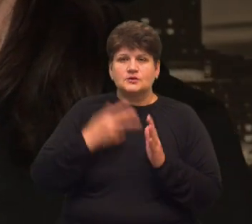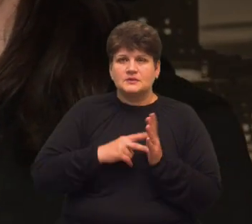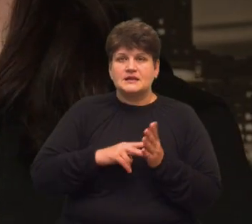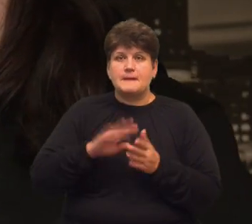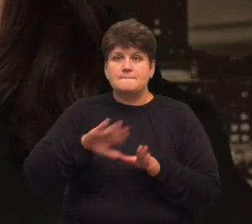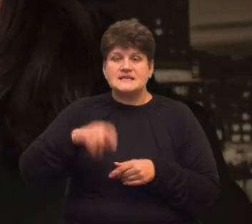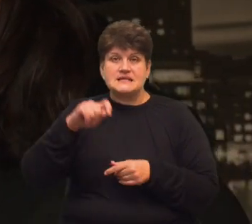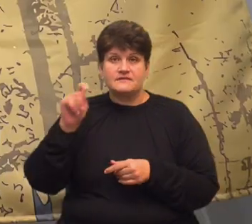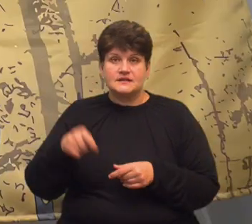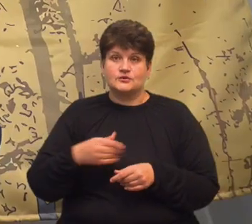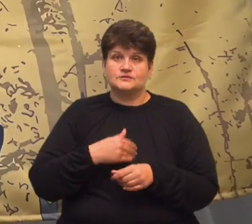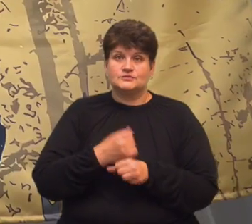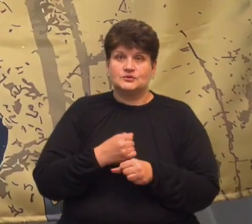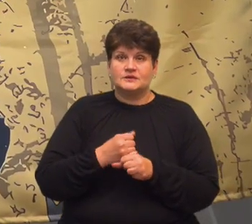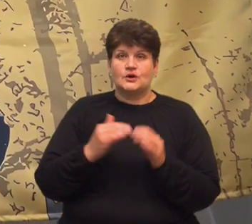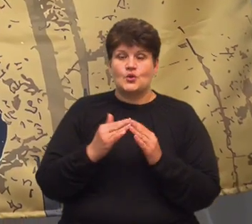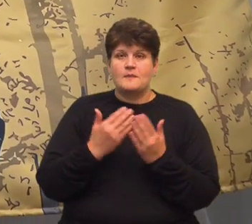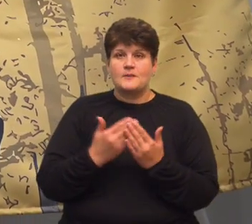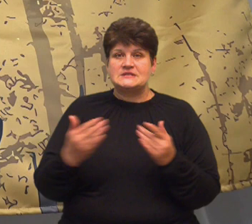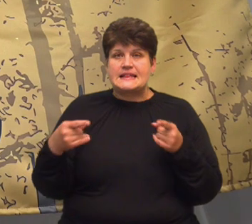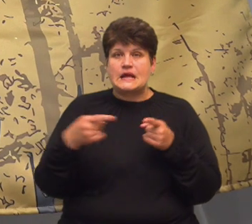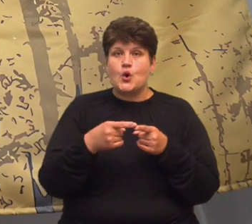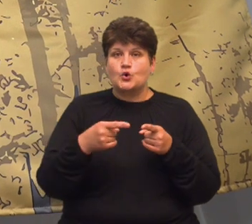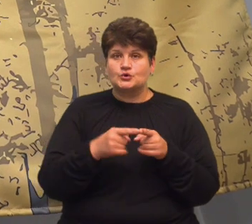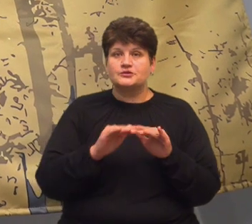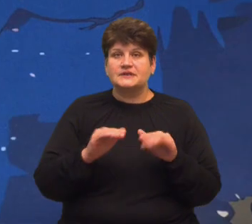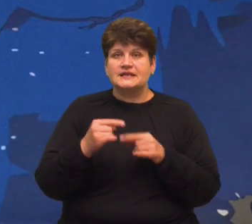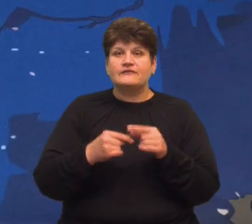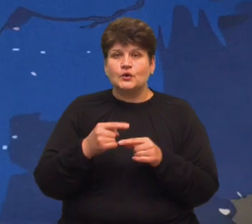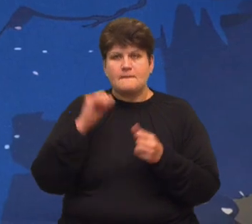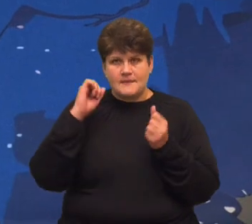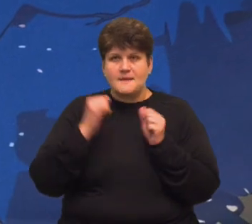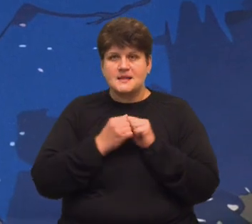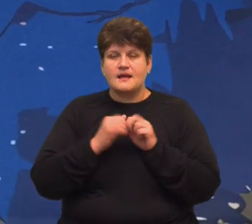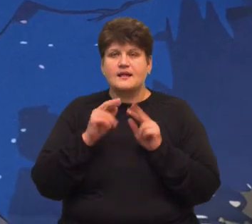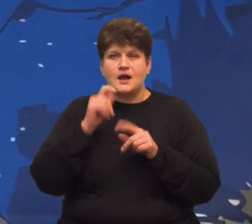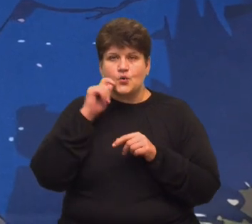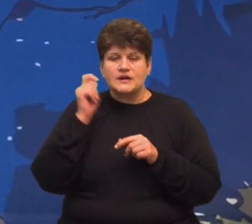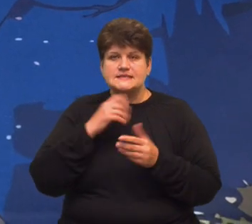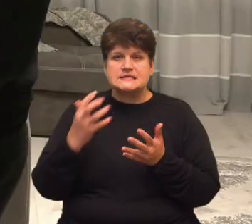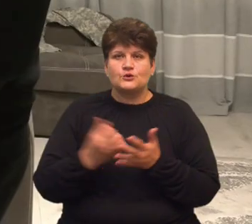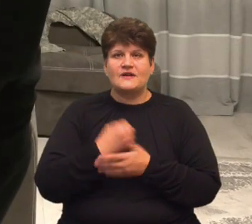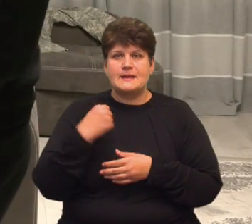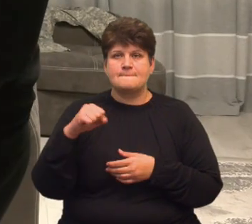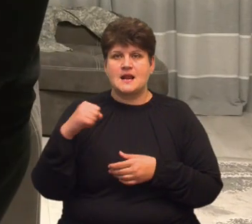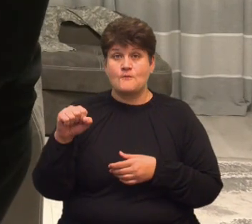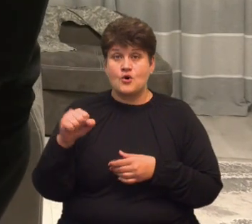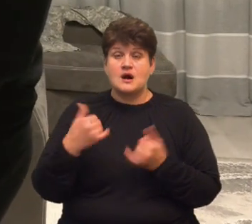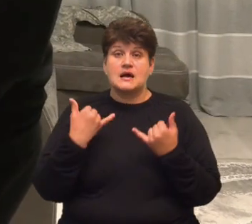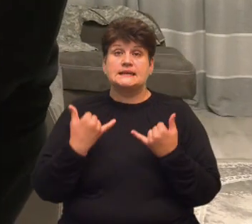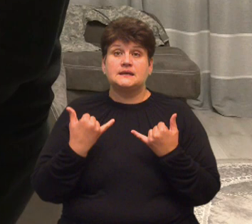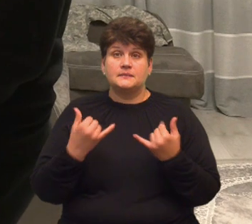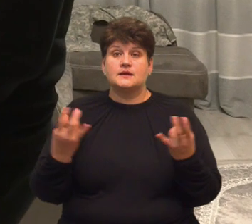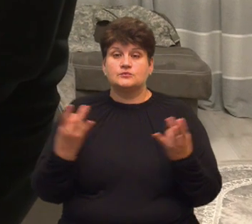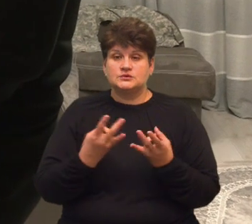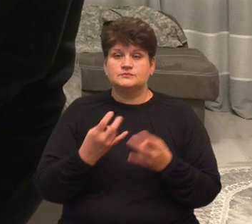полковник Лій збирався зробити вдома музейний куточок, аби діти і внуки пам'ятали, як українці здобували перемогу. Тепер, каже, потрібно